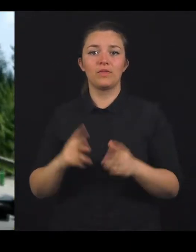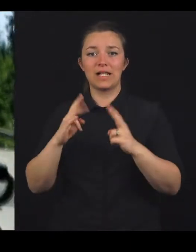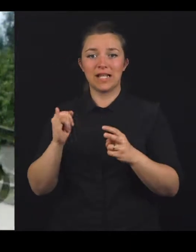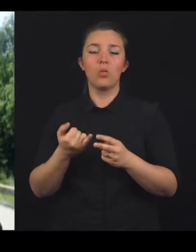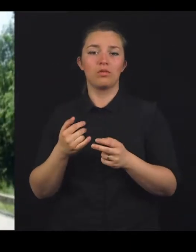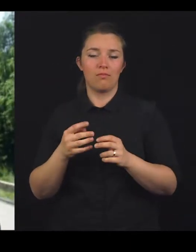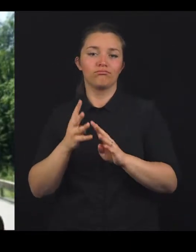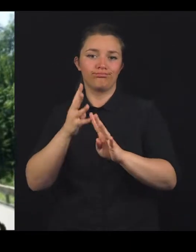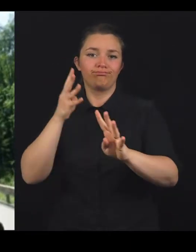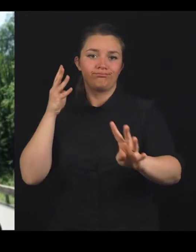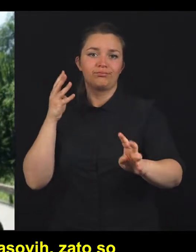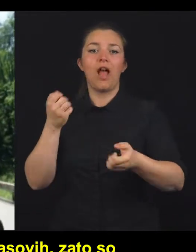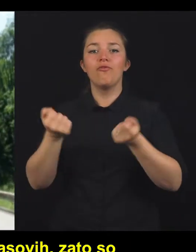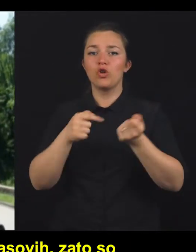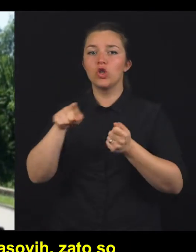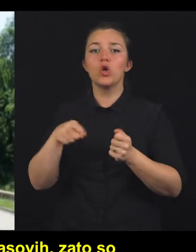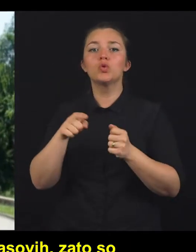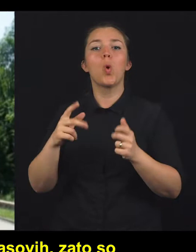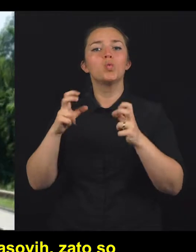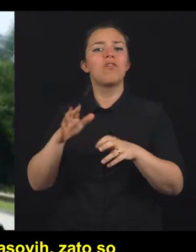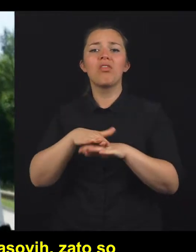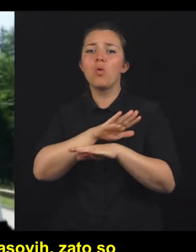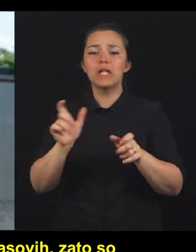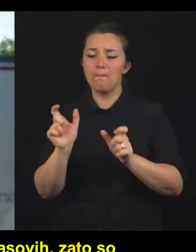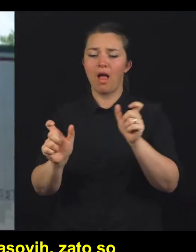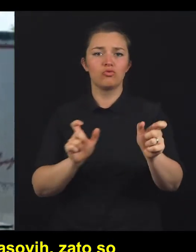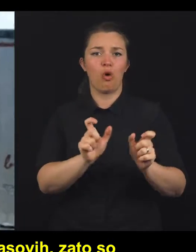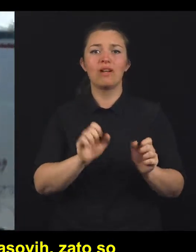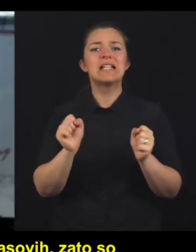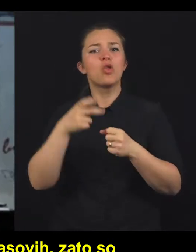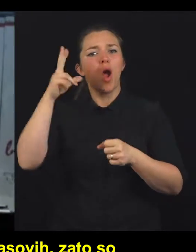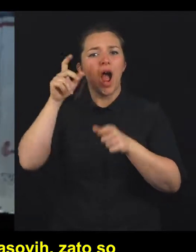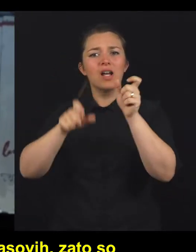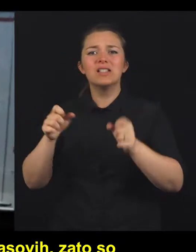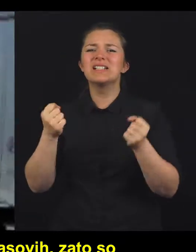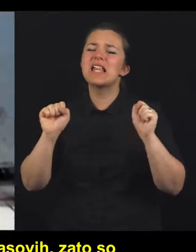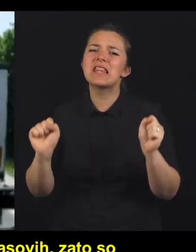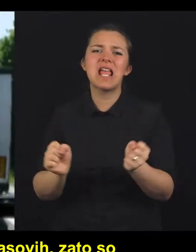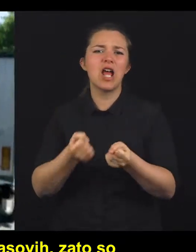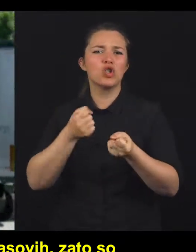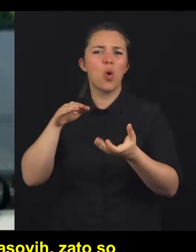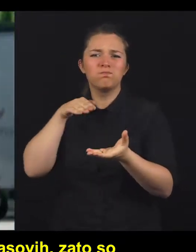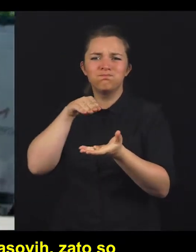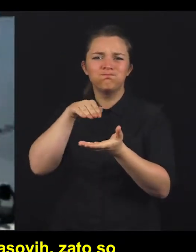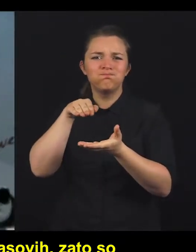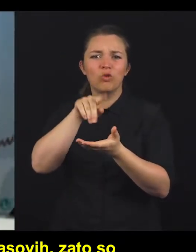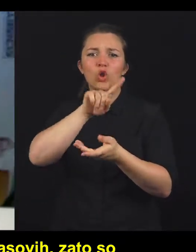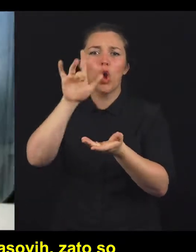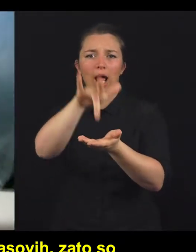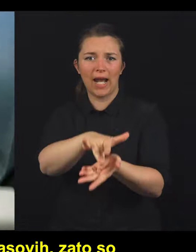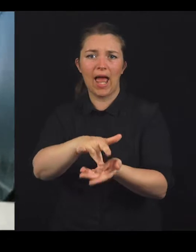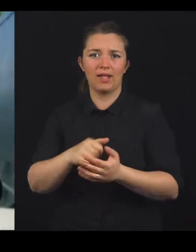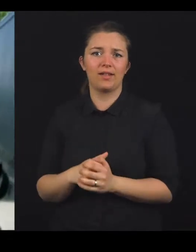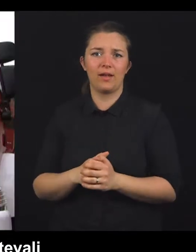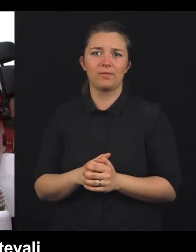Nastal je zastoj. Vozila so se ustavljala na vseh pasovih. Zato so se gasiljci zelo težko prebili do kraja